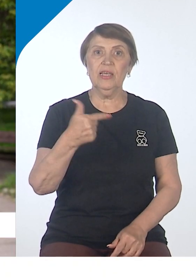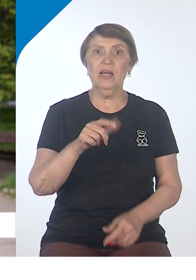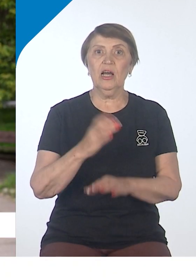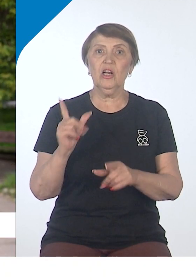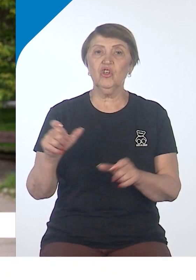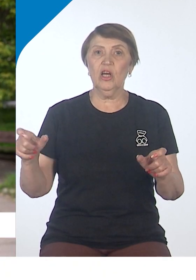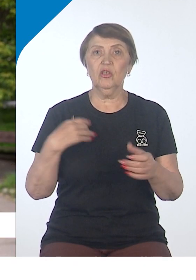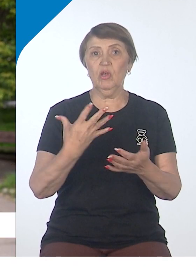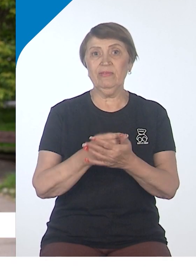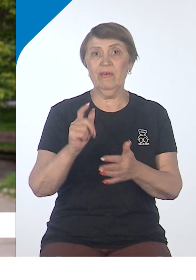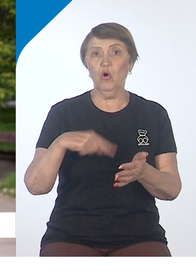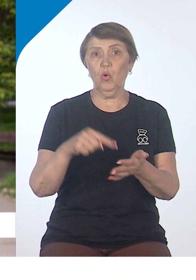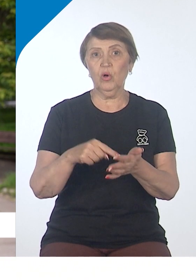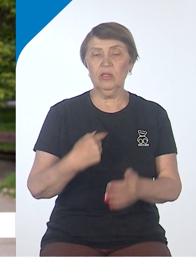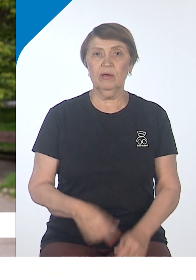Музыка газонокосилки